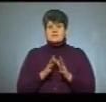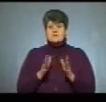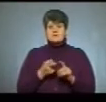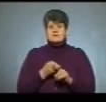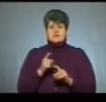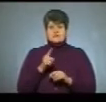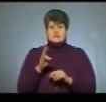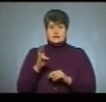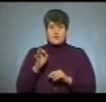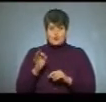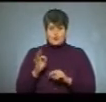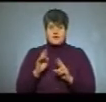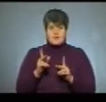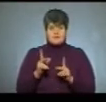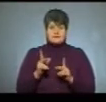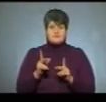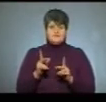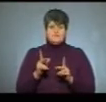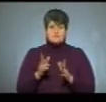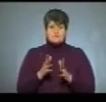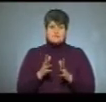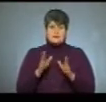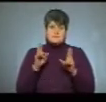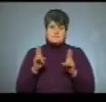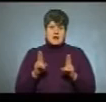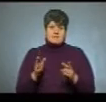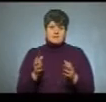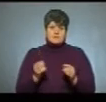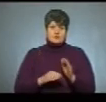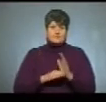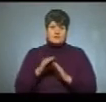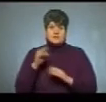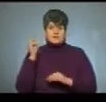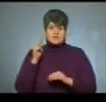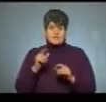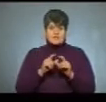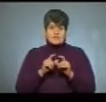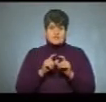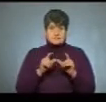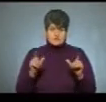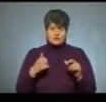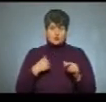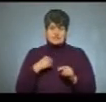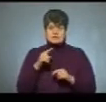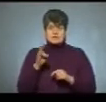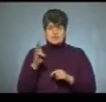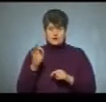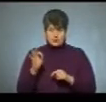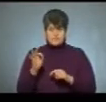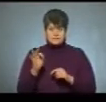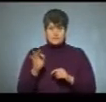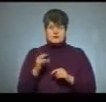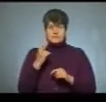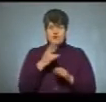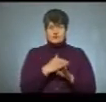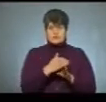як явища, а це вже правила прийому до вищих навчальних закладів, тому що у нас ЗНО складається майже з